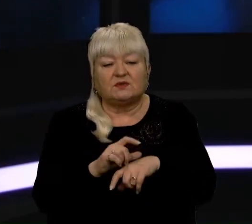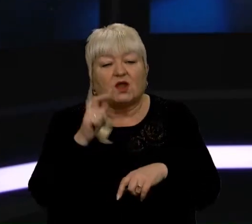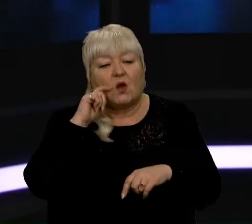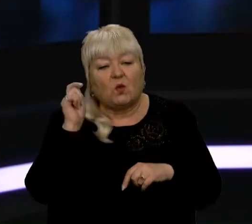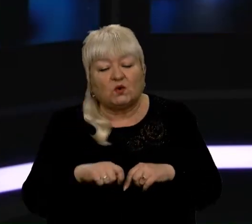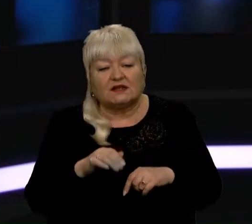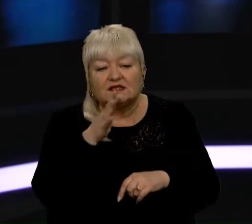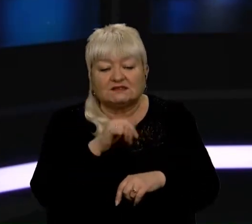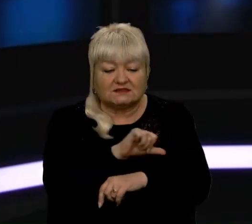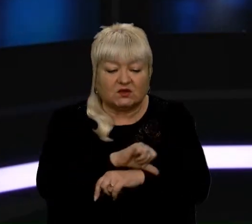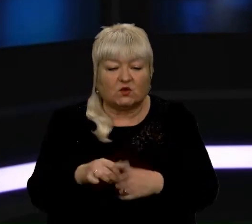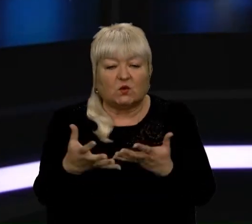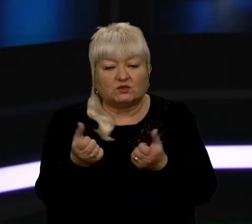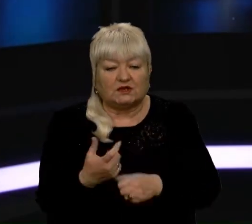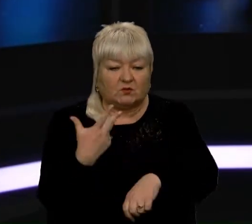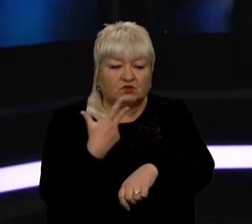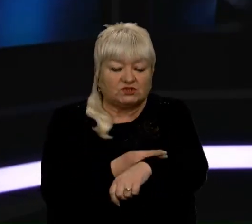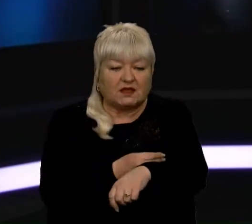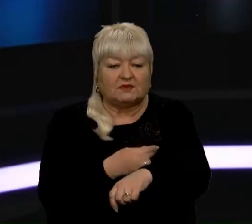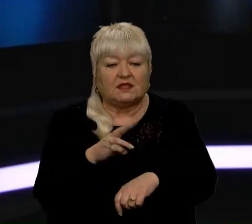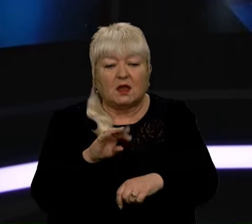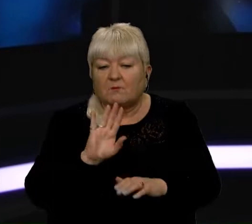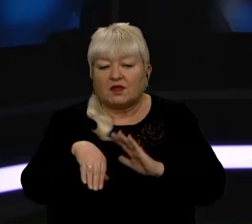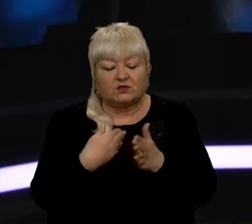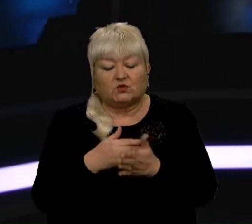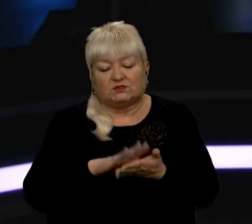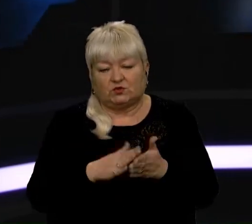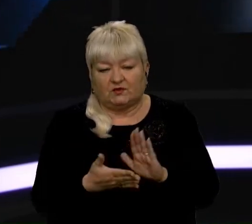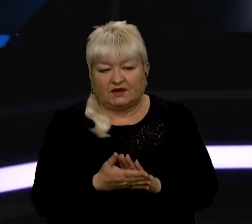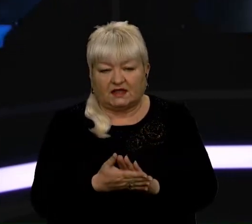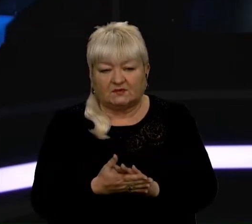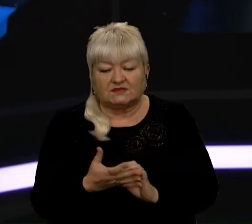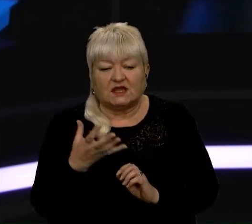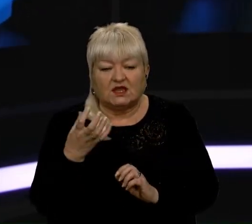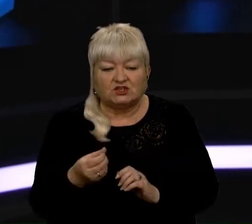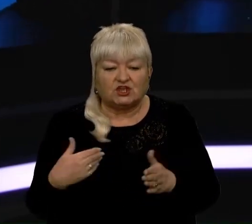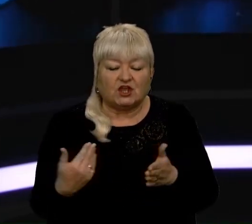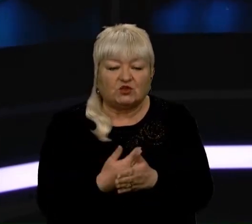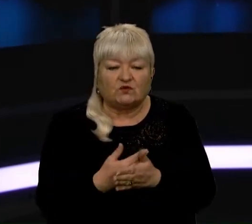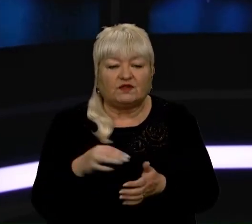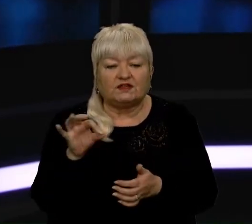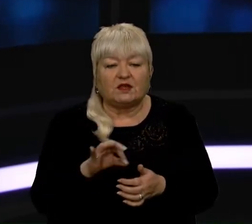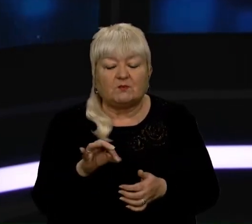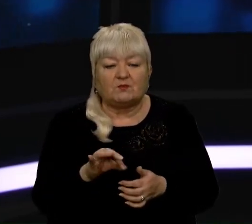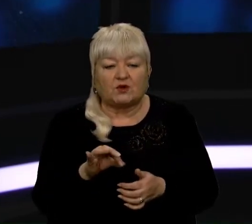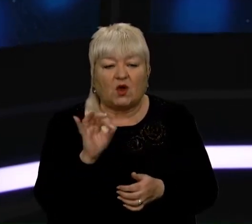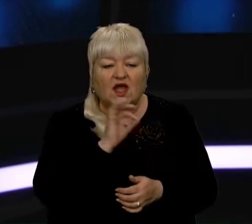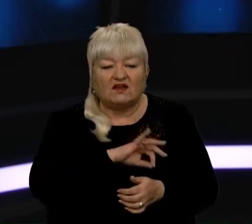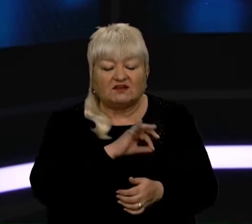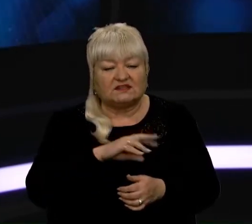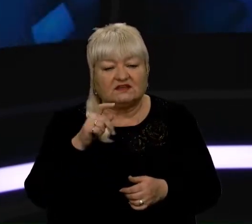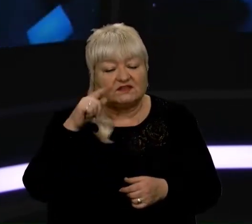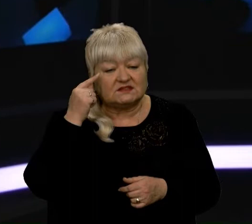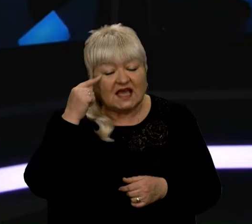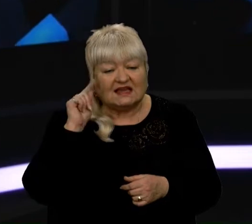за кордоном отримують щеплення, ми і досі домовляємось. А ще й новини про ефективність китайського